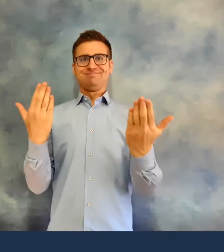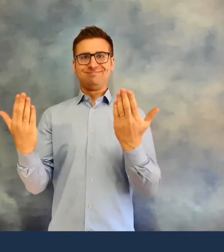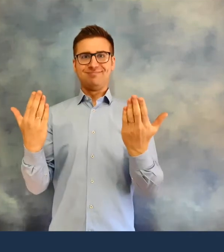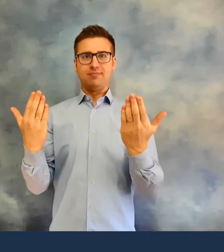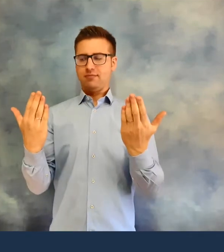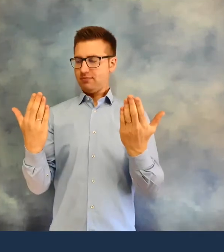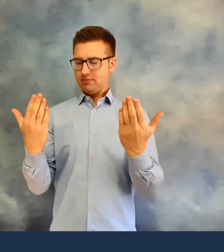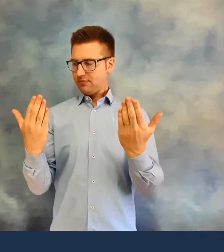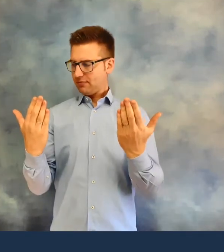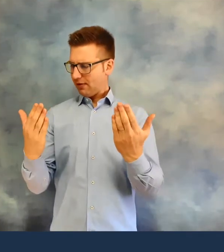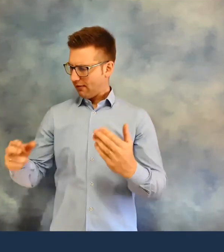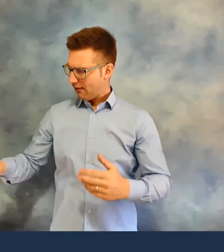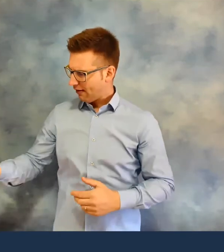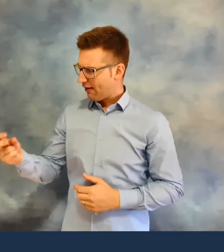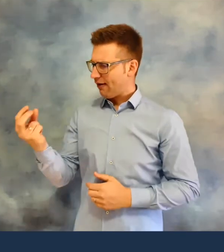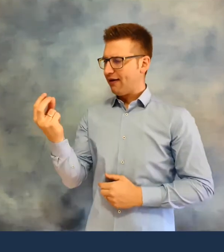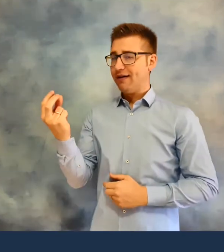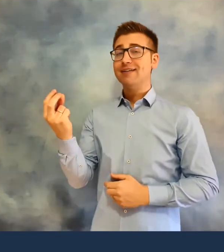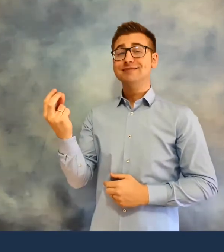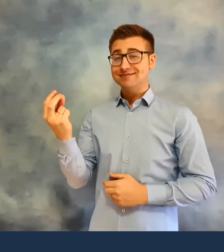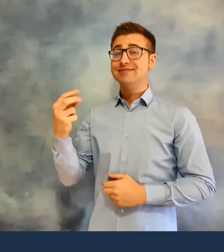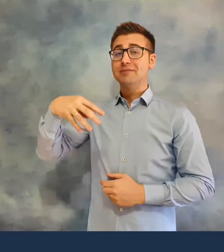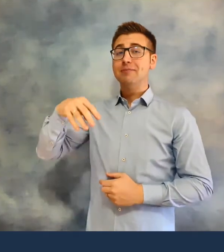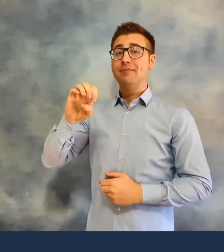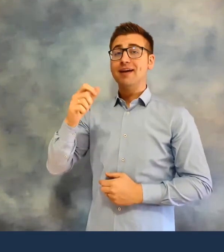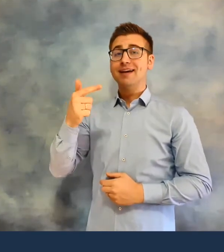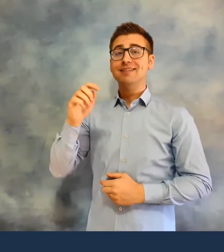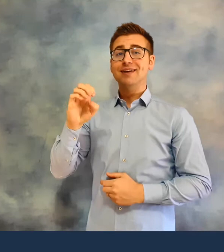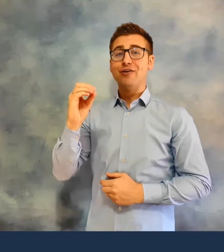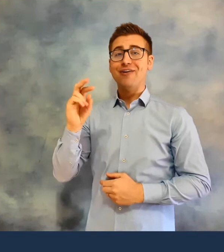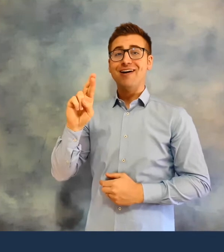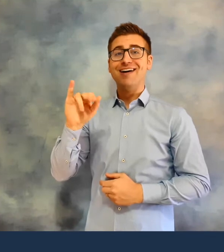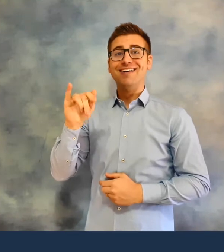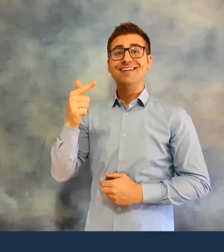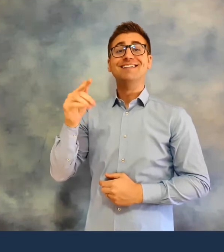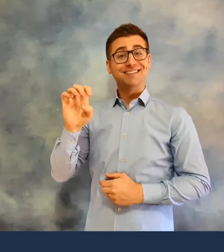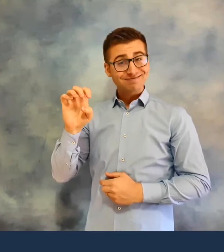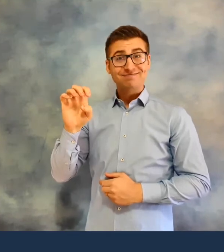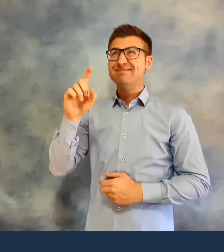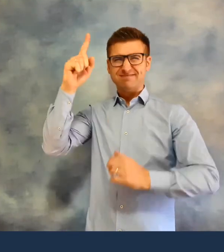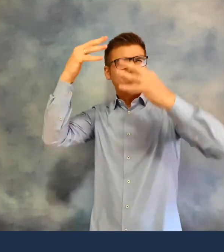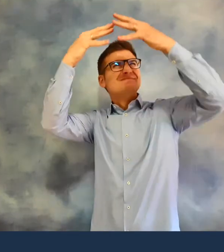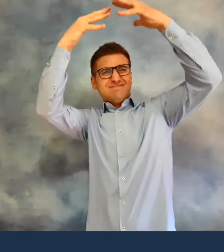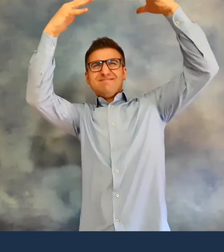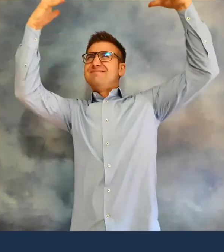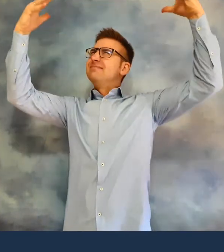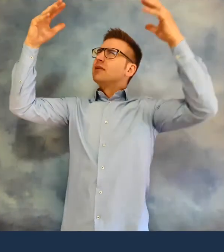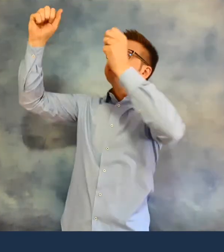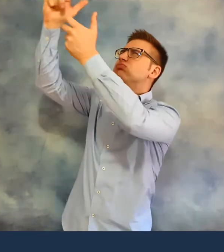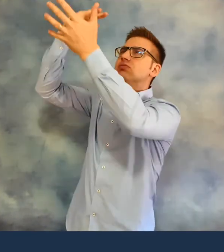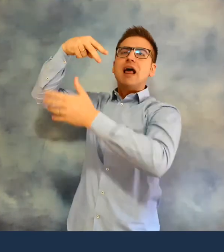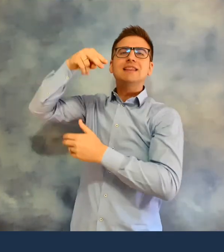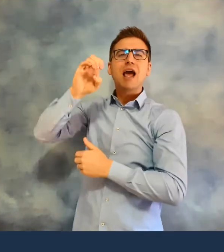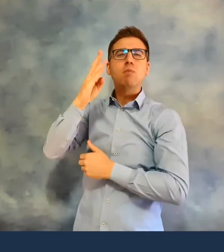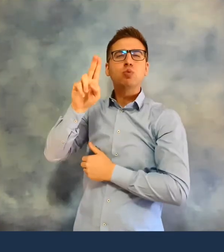Servirebbe un meteorite. Già, un meteorite, un frammento della nebulosa da cui ha avuto origine il nostro sistema solare